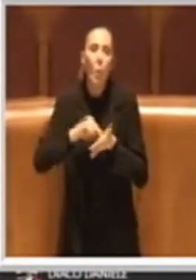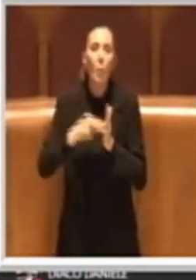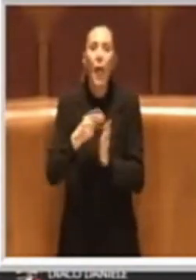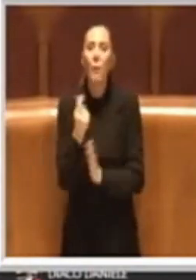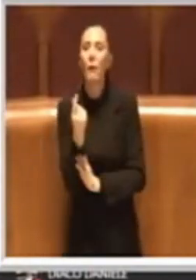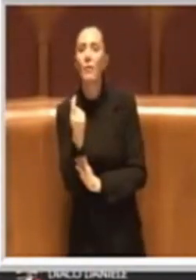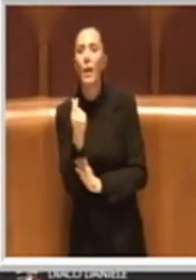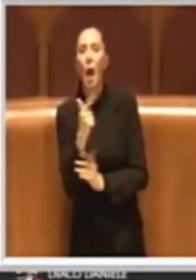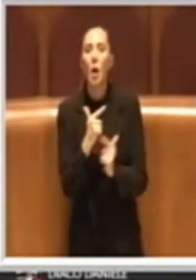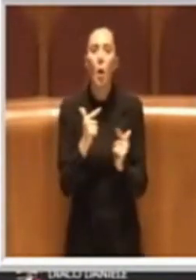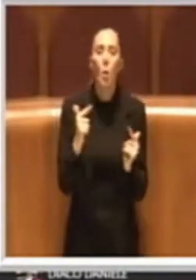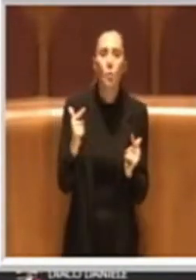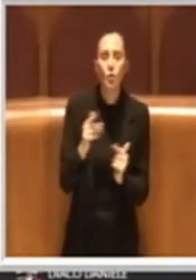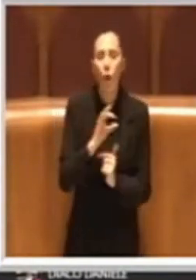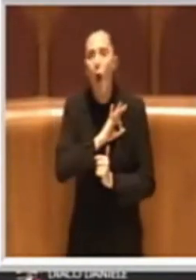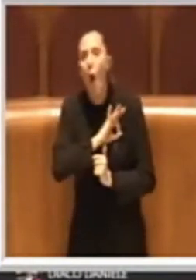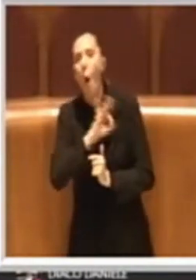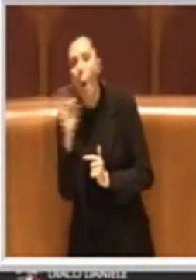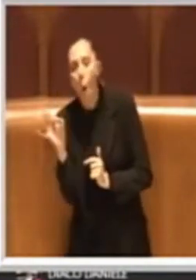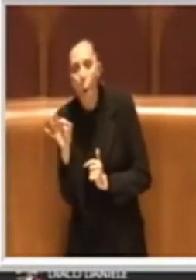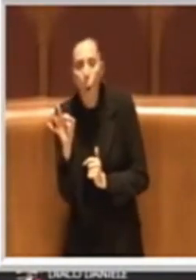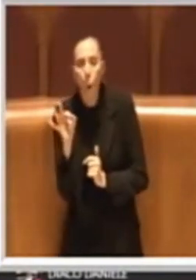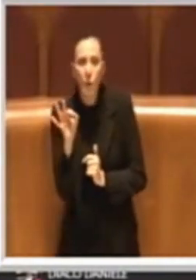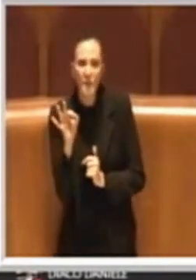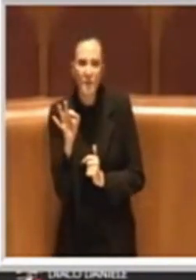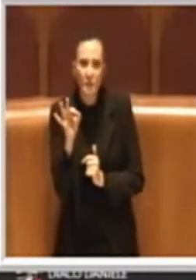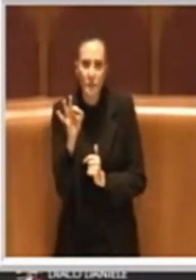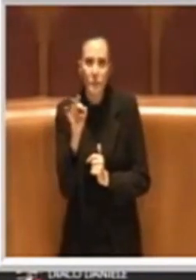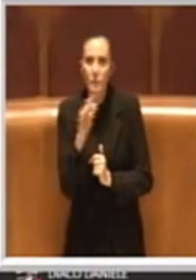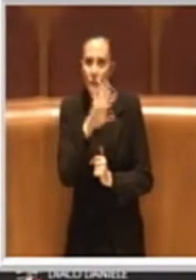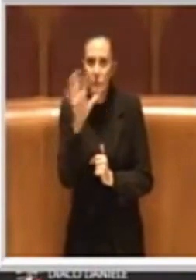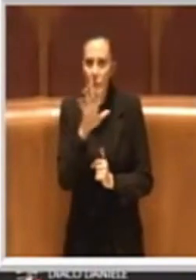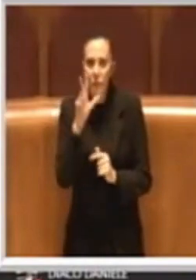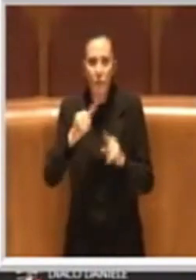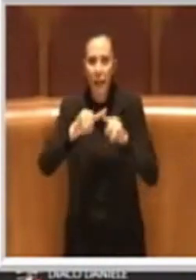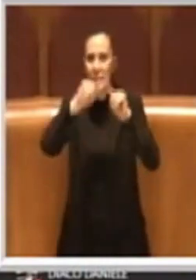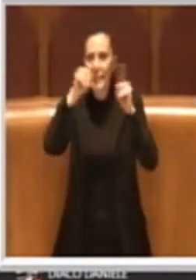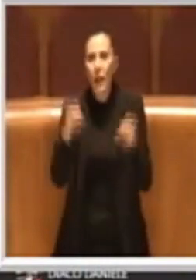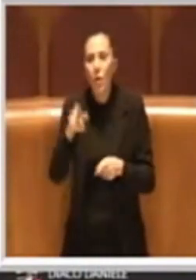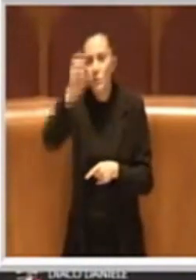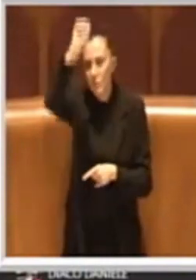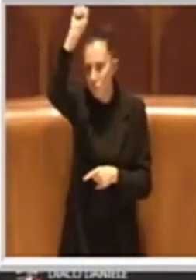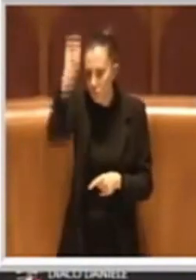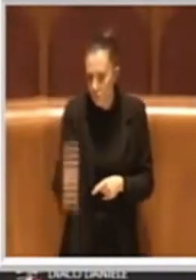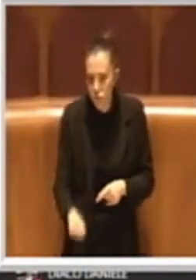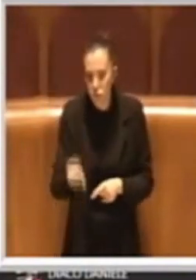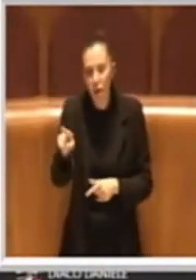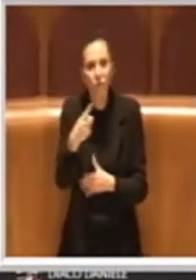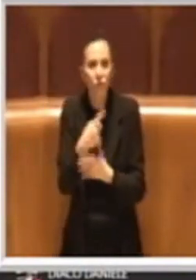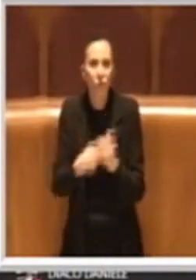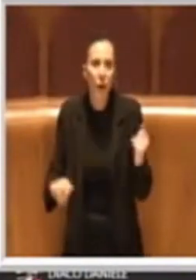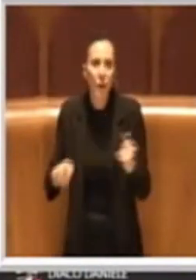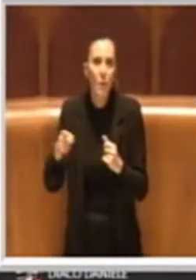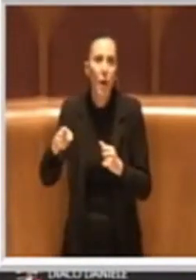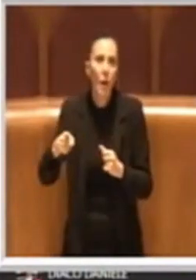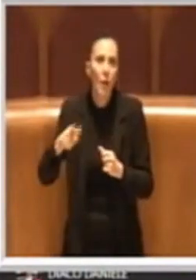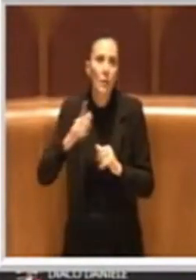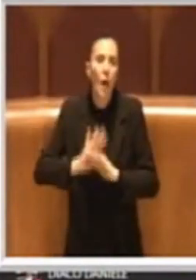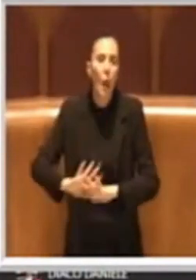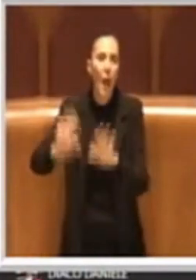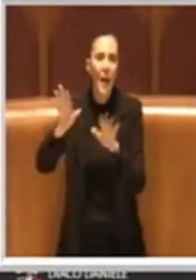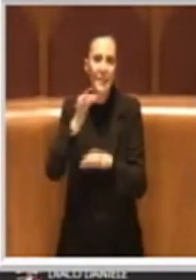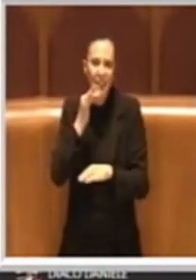o come non lo curerebbe un negozio chiuso che rimane chiuso e sfitto da per tempo. Sarà